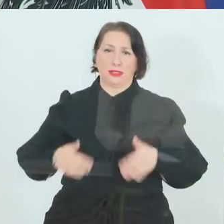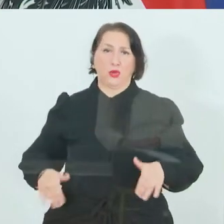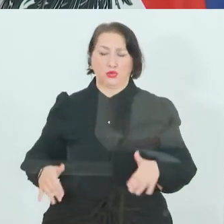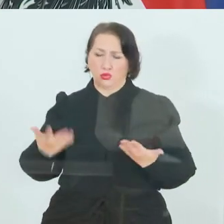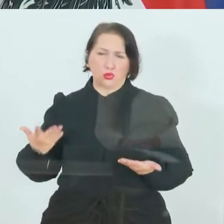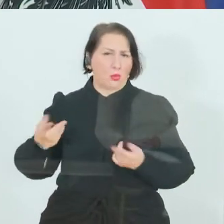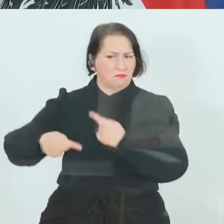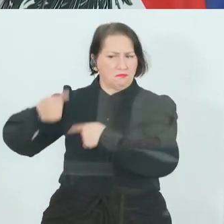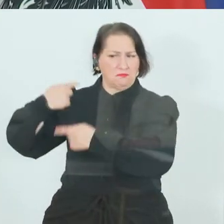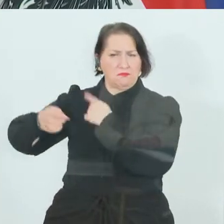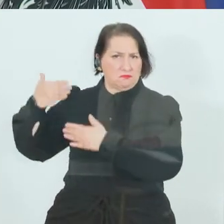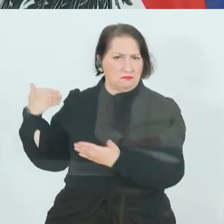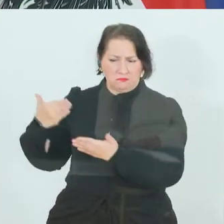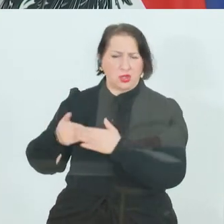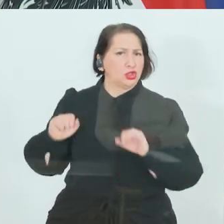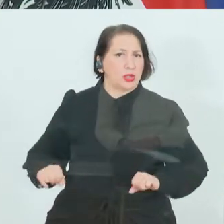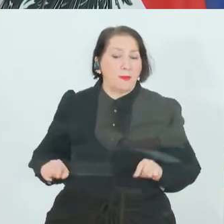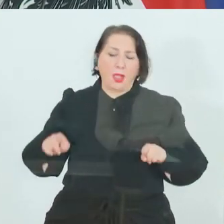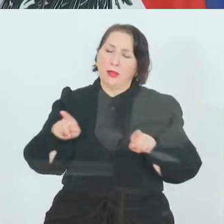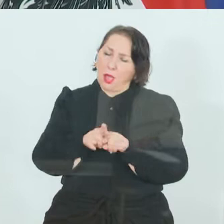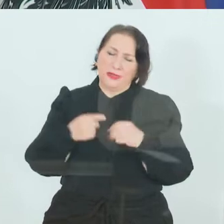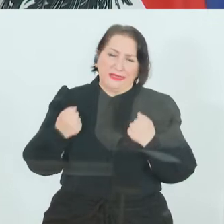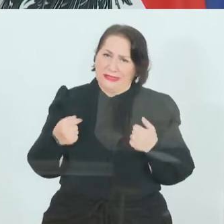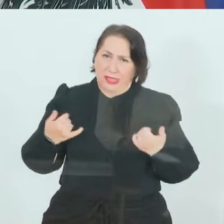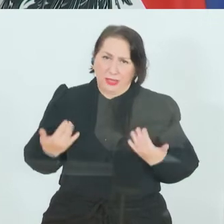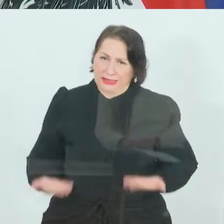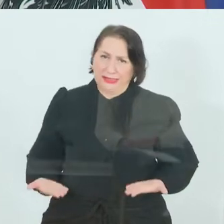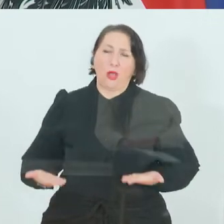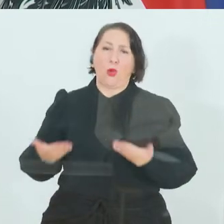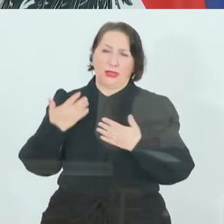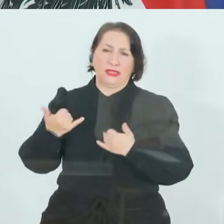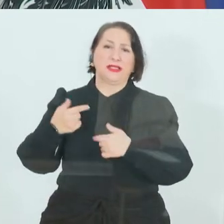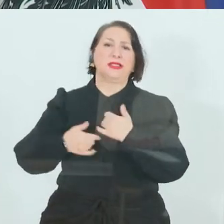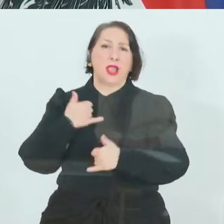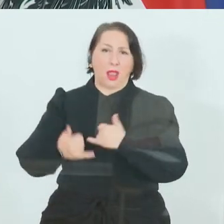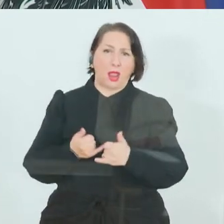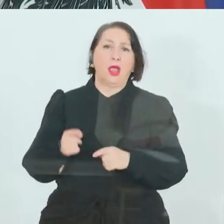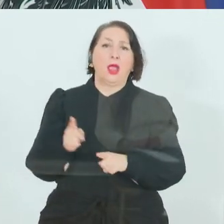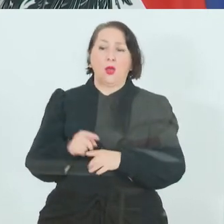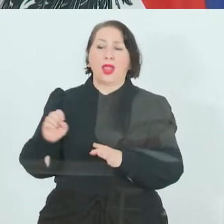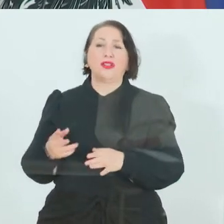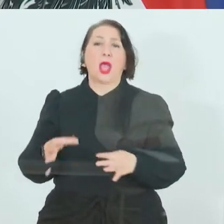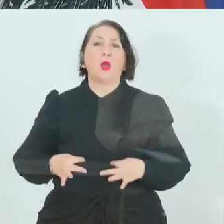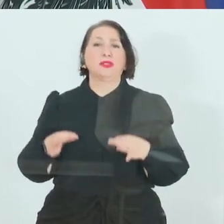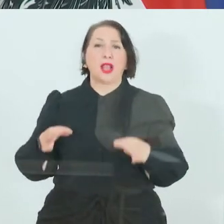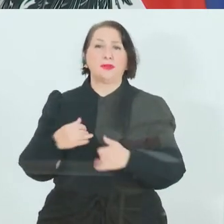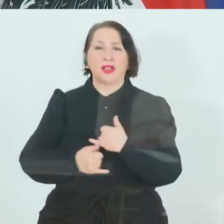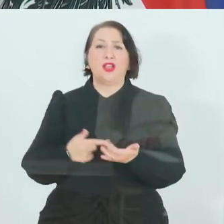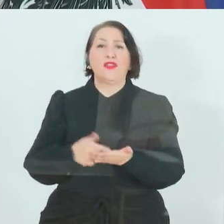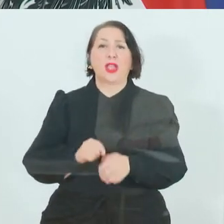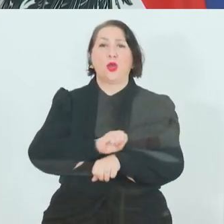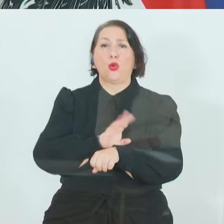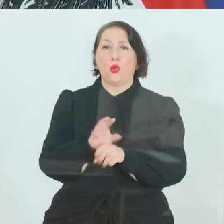definitiv auch dieses Jahr sein und zugleich auch noch der Miteffekt durch diesen Ausnahmejahr aufgrund der Corona